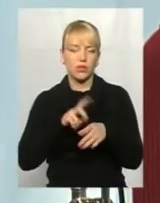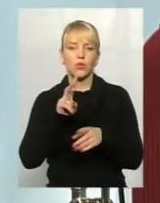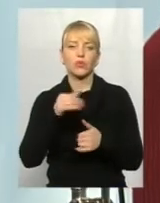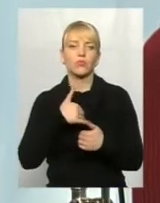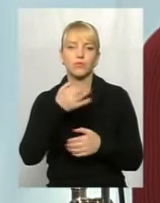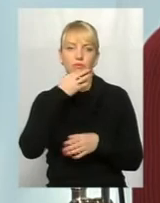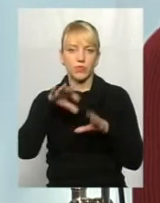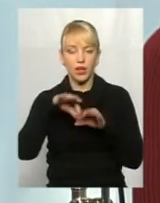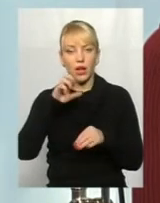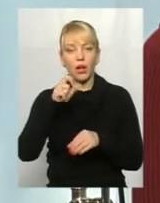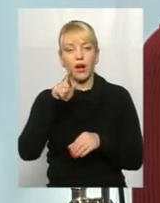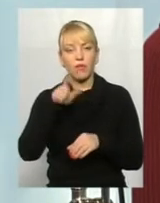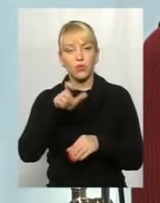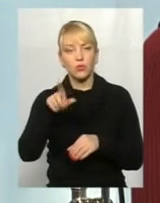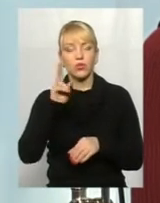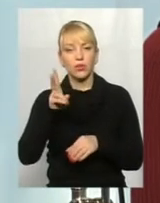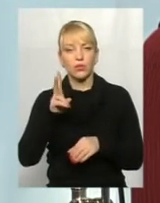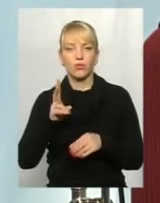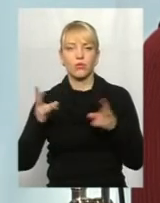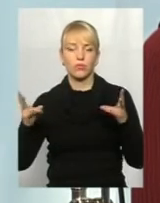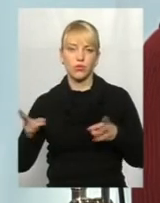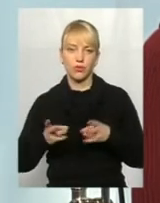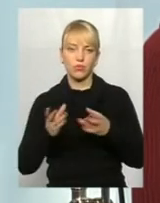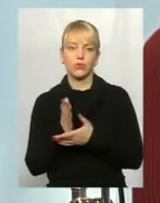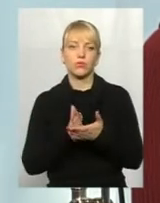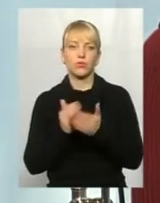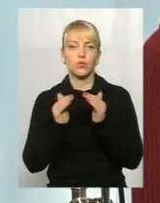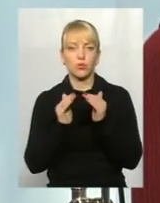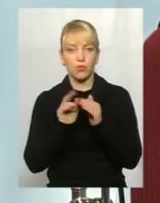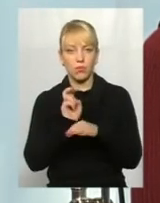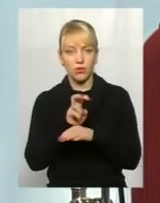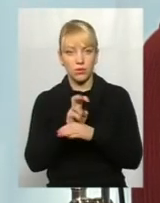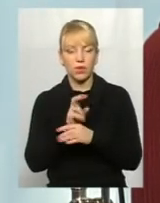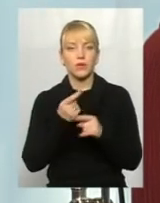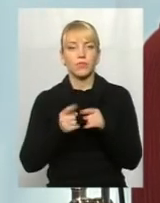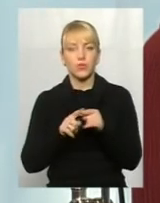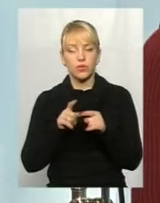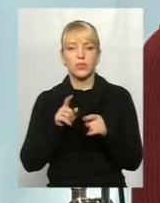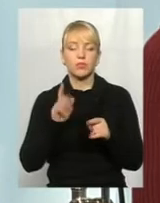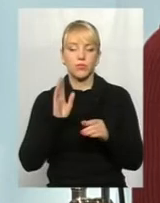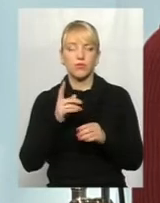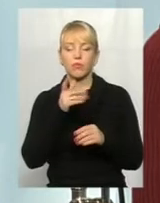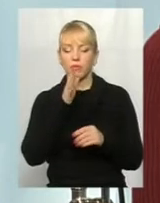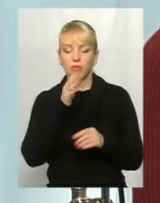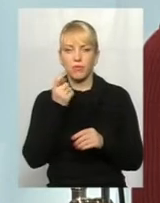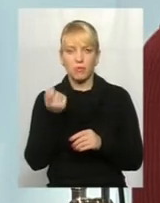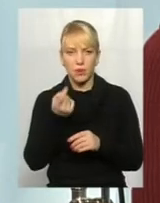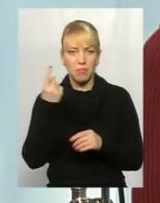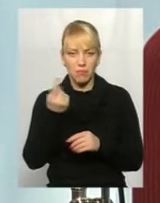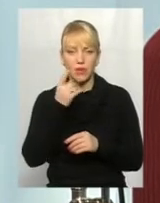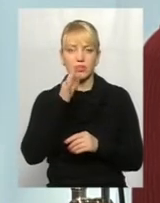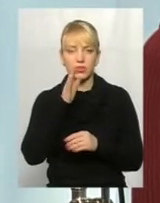хочуть. А от саме ті люди, які потребують обслуговування вдома, ті будуть все-таки цей перший період до першого липня